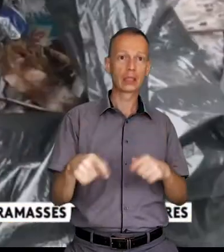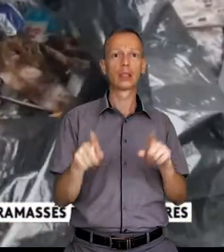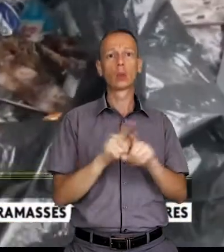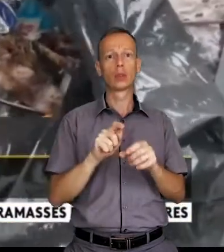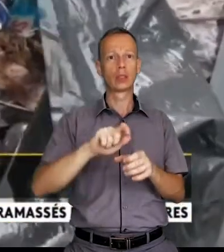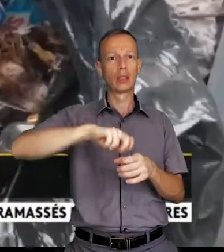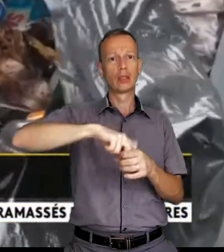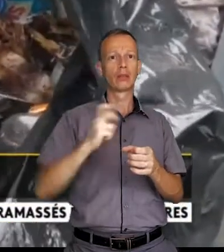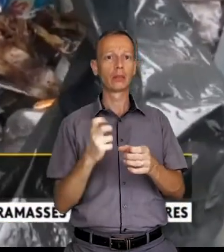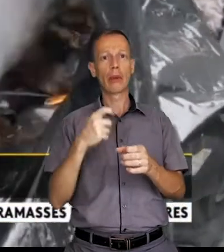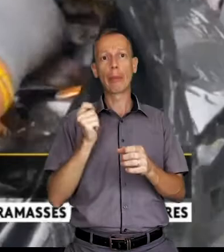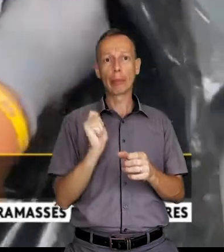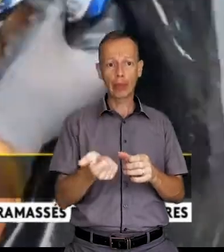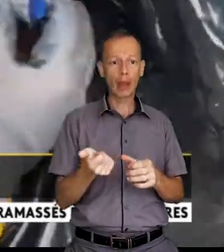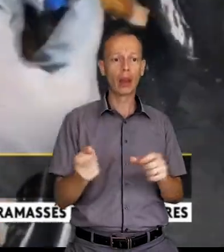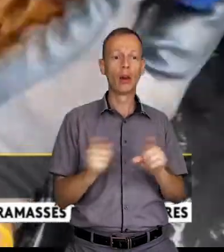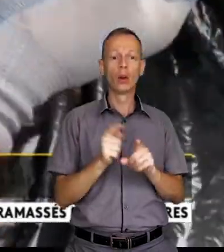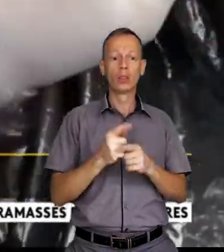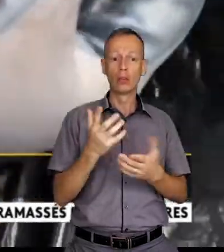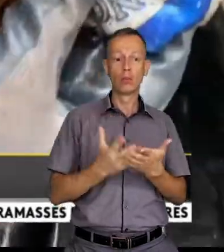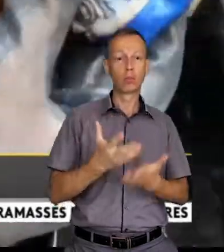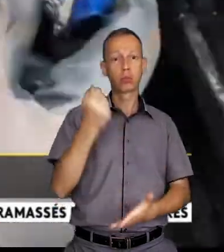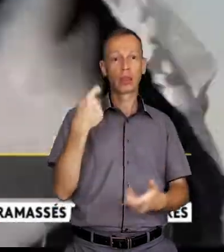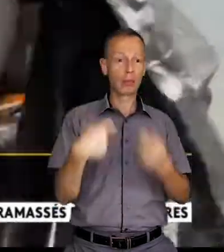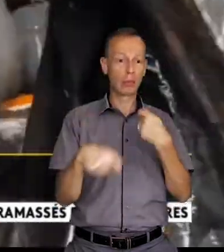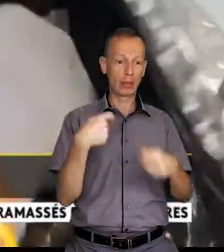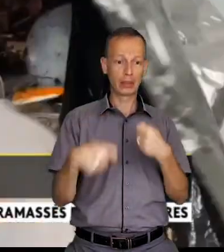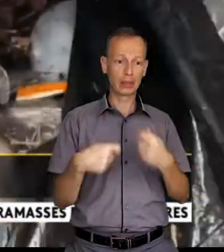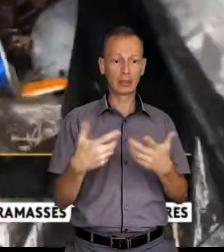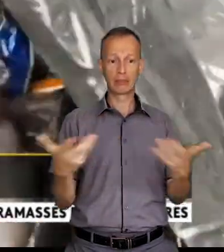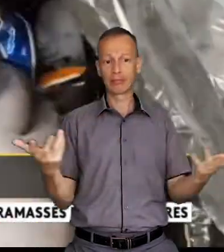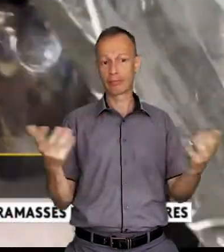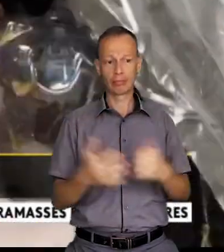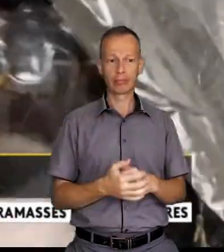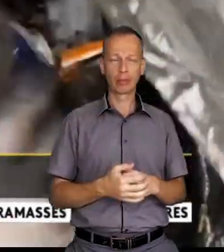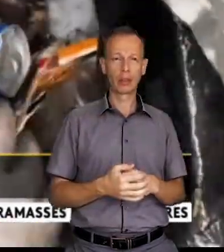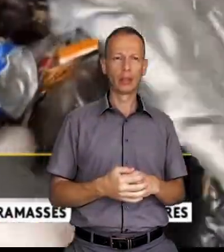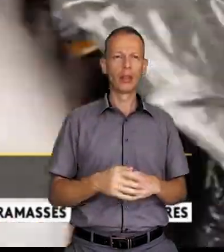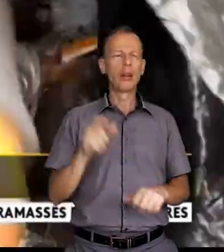On a trouvé des plastiques, des canettes, des nanos, même des bouteilles.